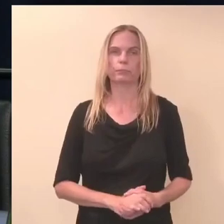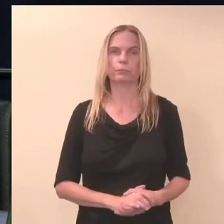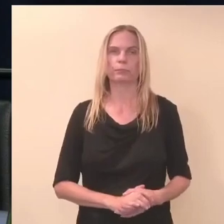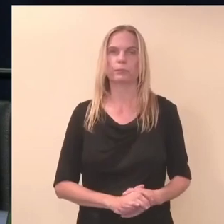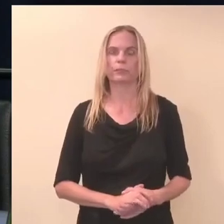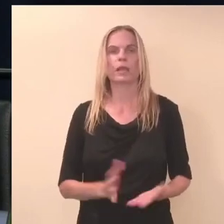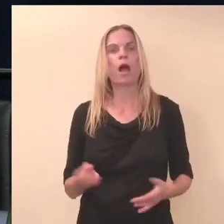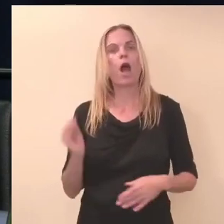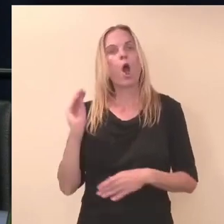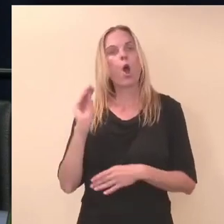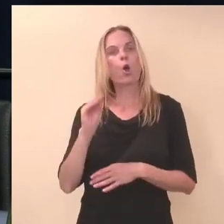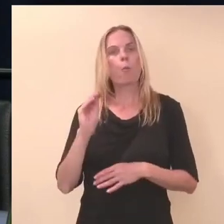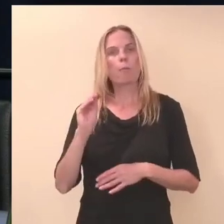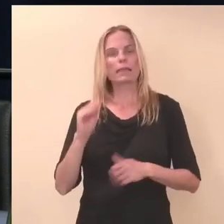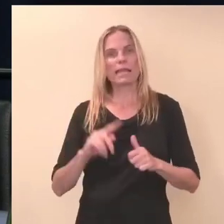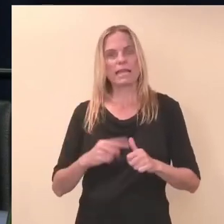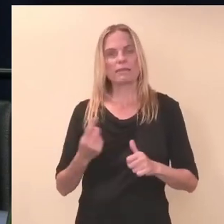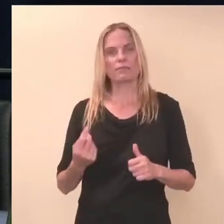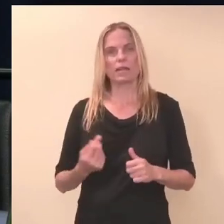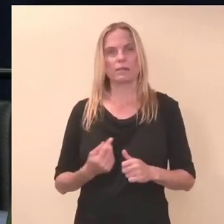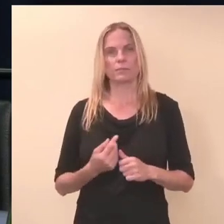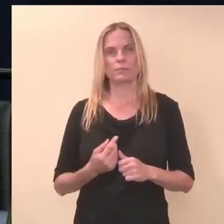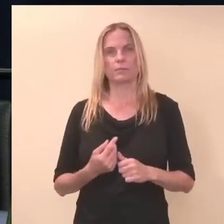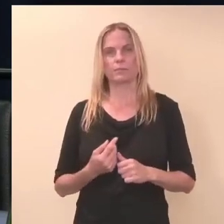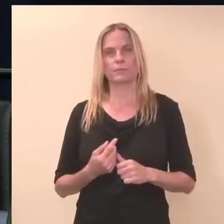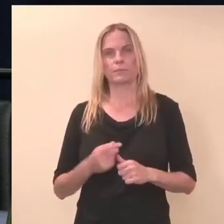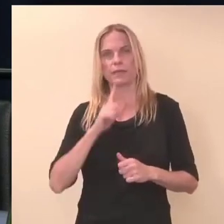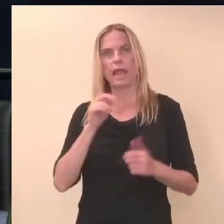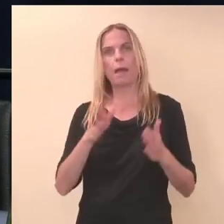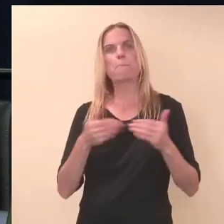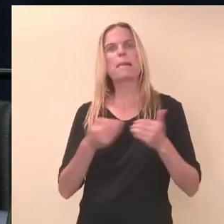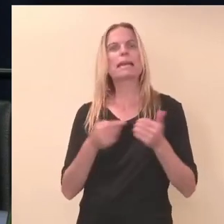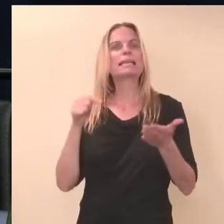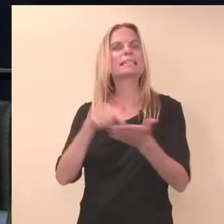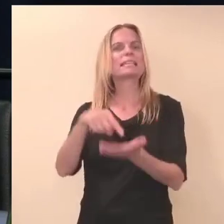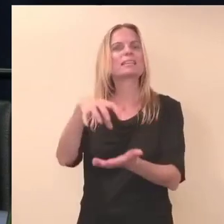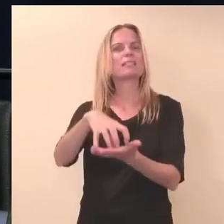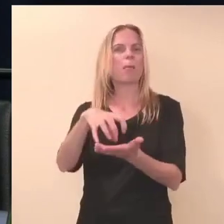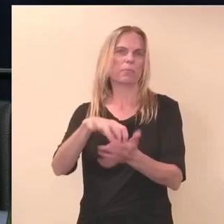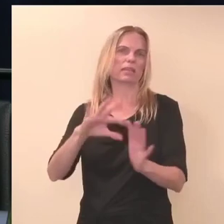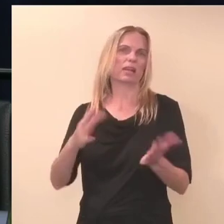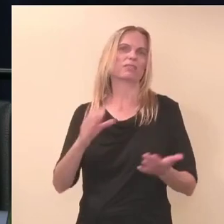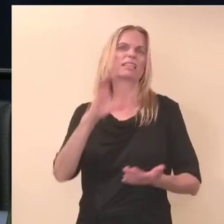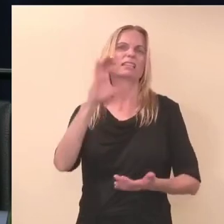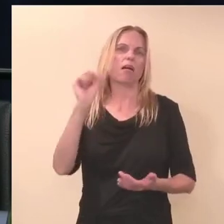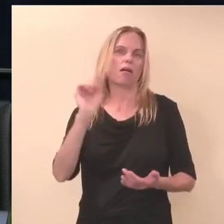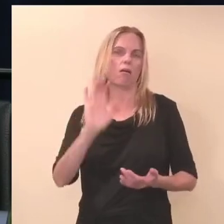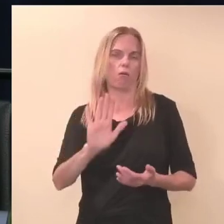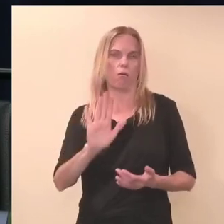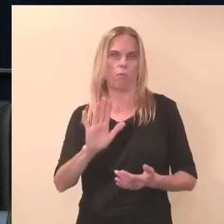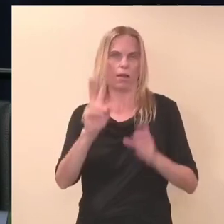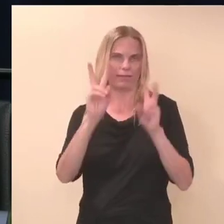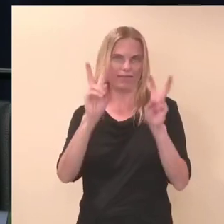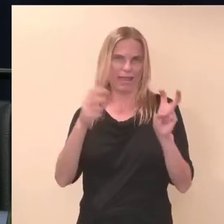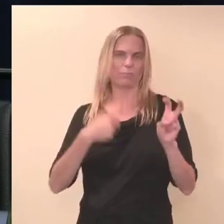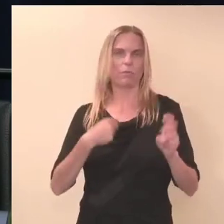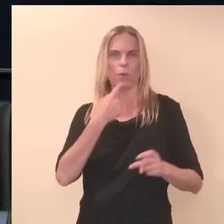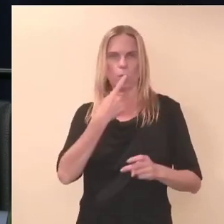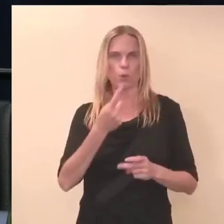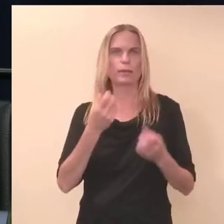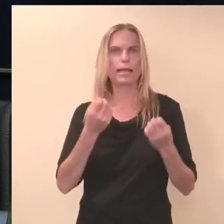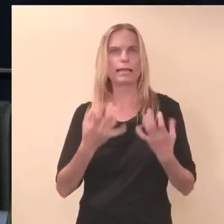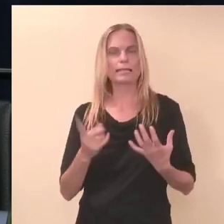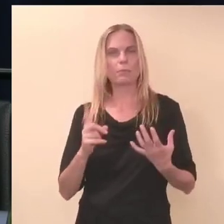kommenteerides ka seda sama pere sihtkapiteli või sihtasutuse teemat, ma lihtsalt ütleksin